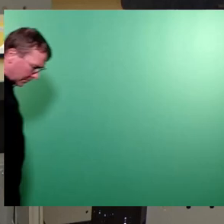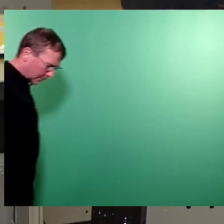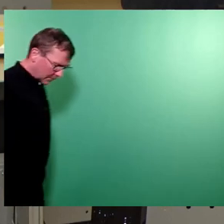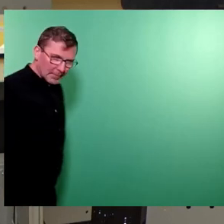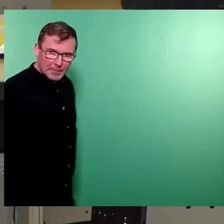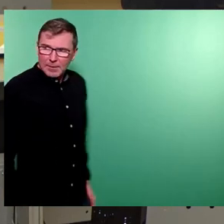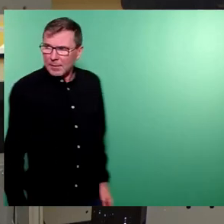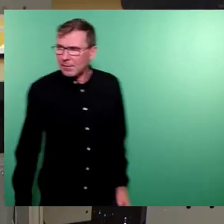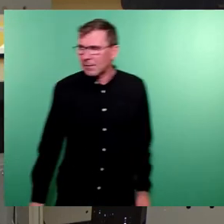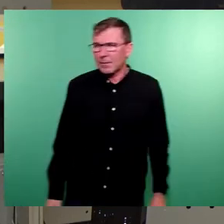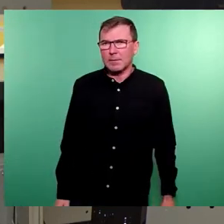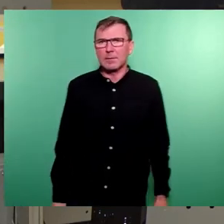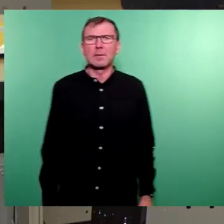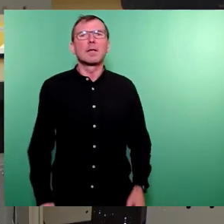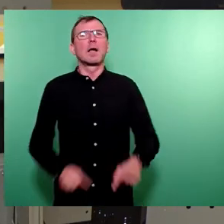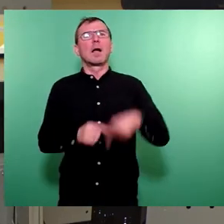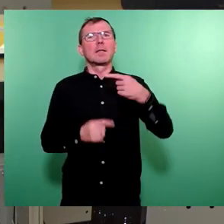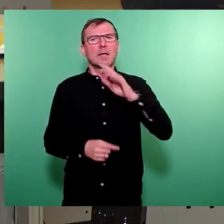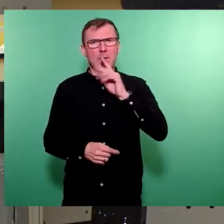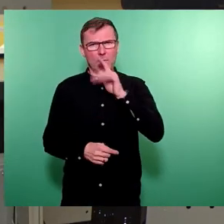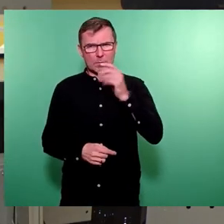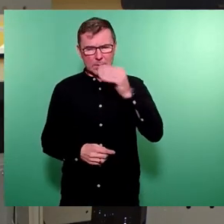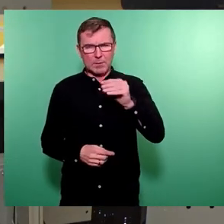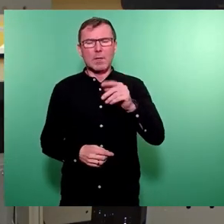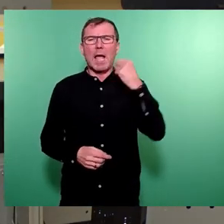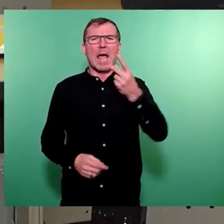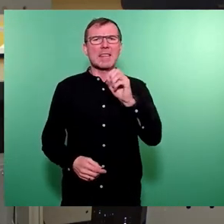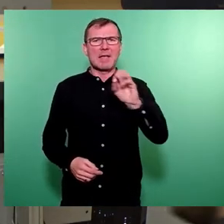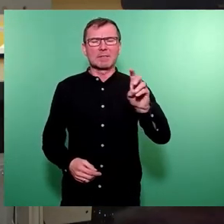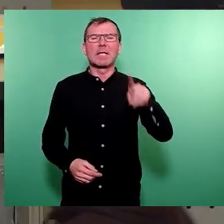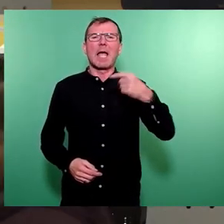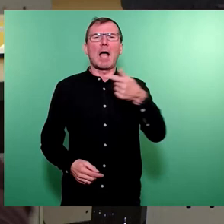So, die nächste Wortmeldung, Herr Drews und als nächstes dann Herr Pinkert.